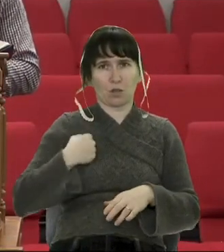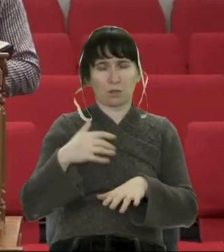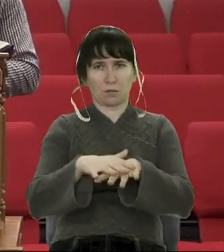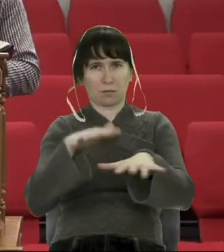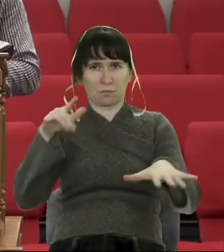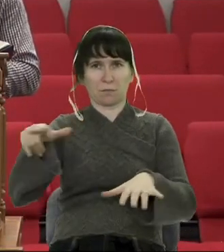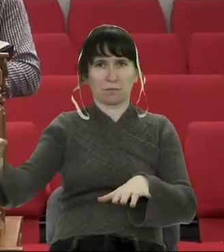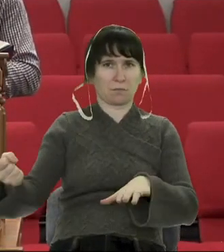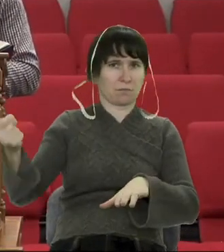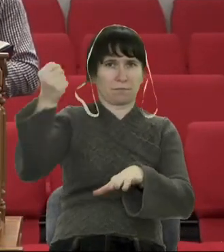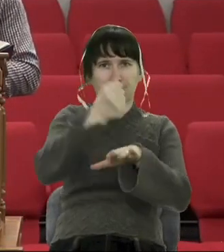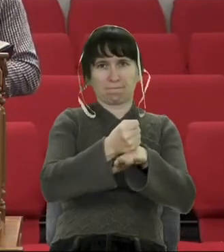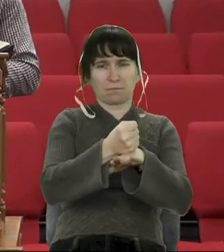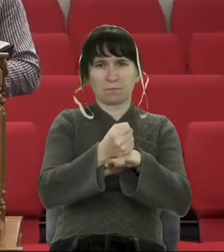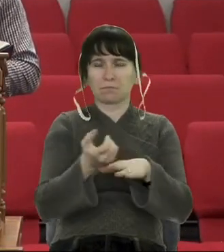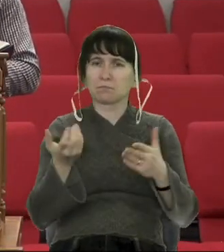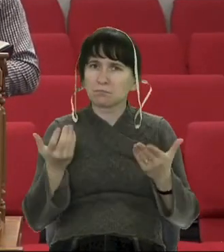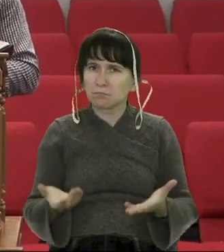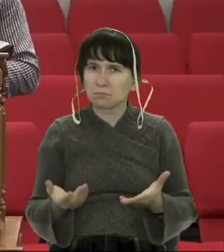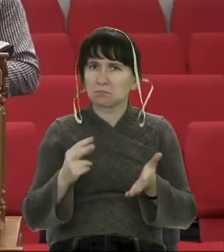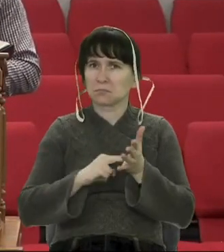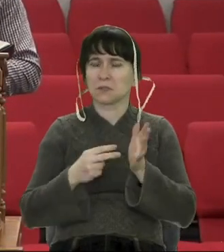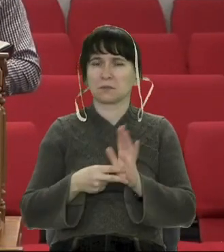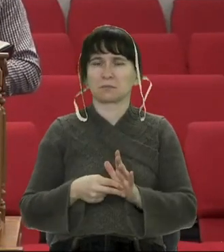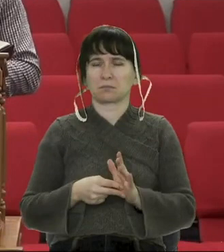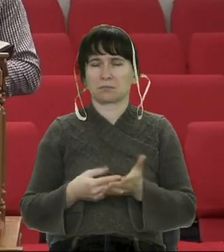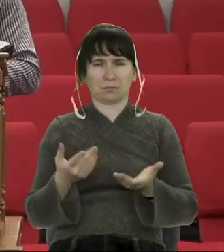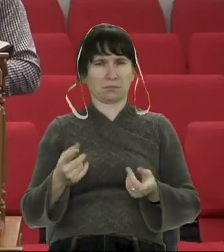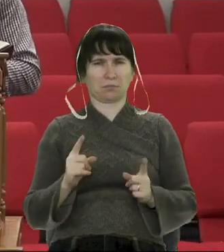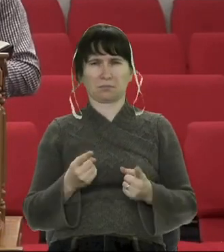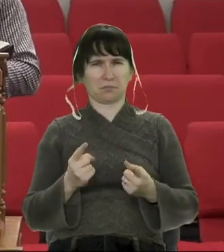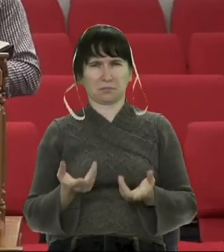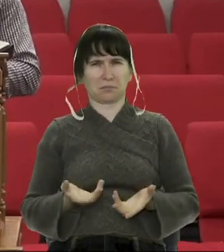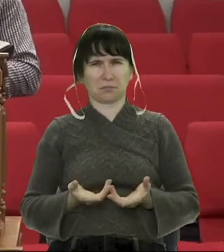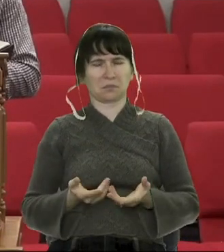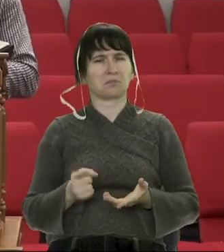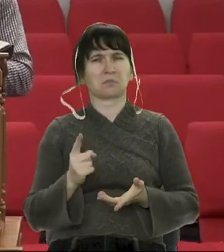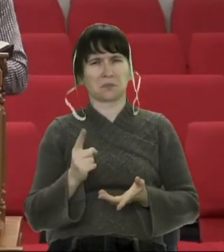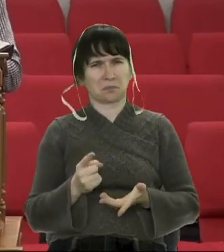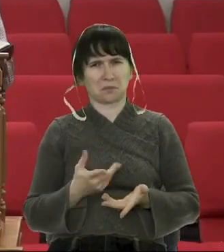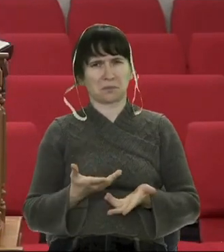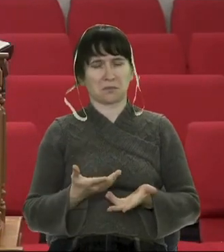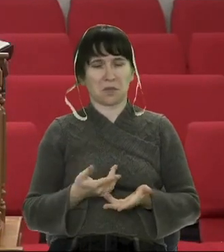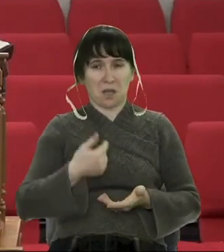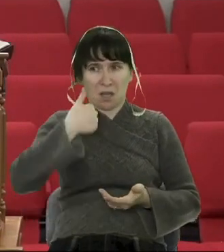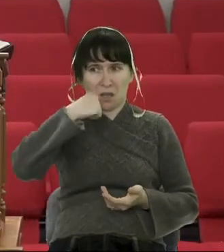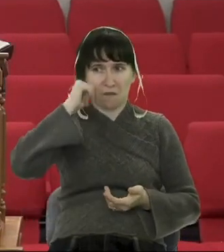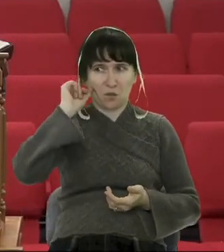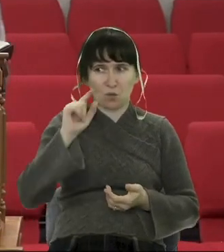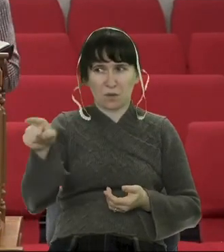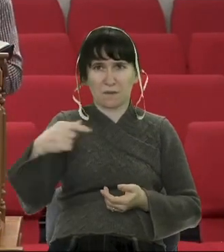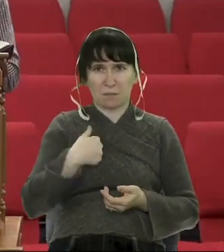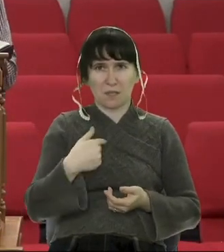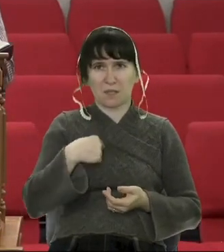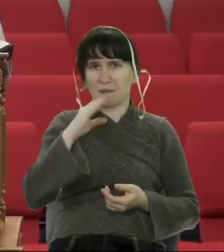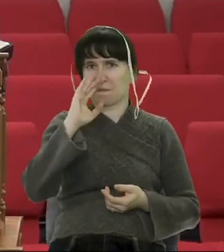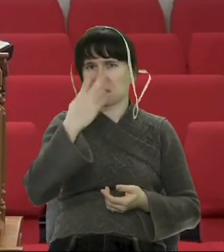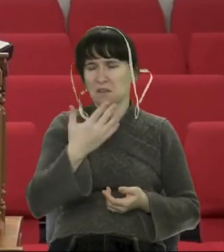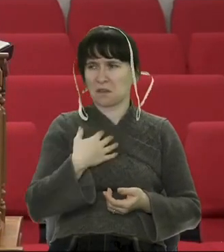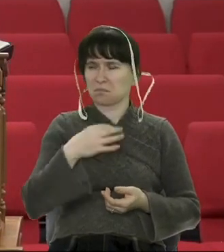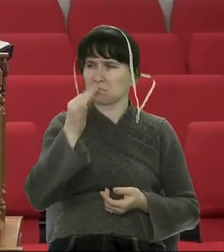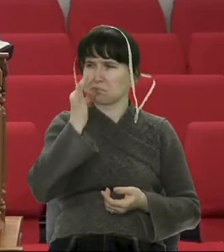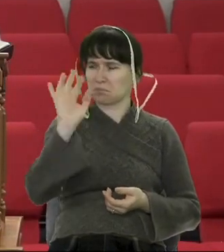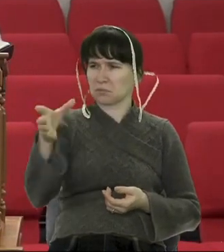І ми можемо сказати, хіба це не дивно, хіба ми так робимо в житті вчорашніх ворогів, ми можемо простити,